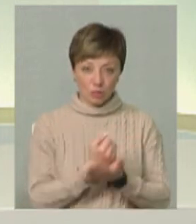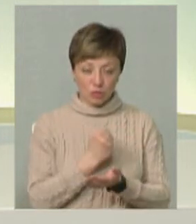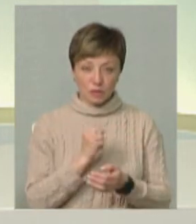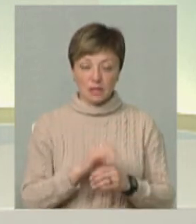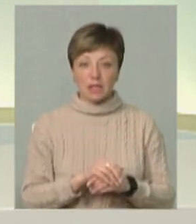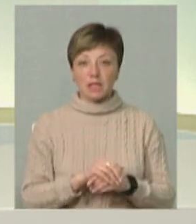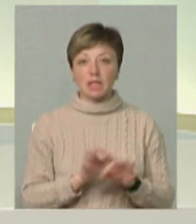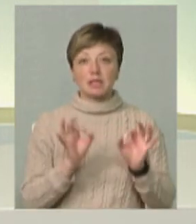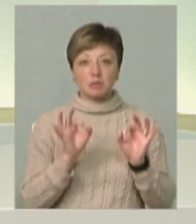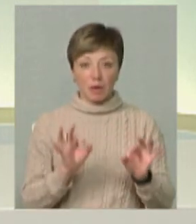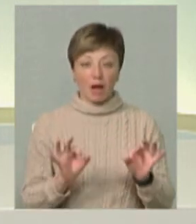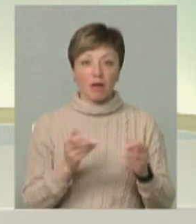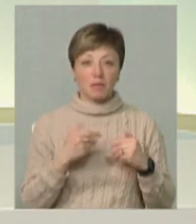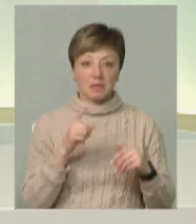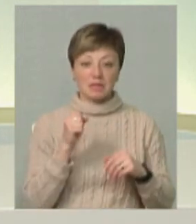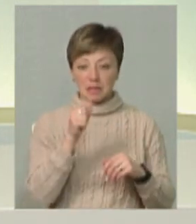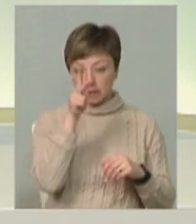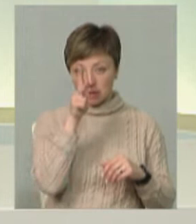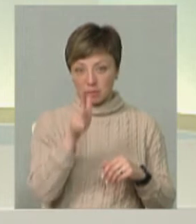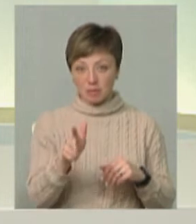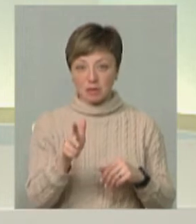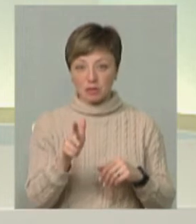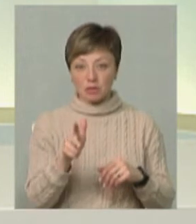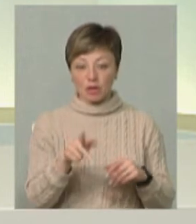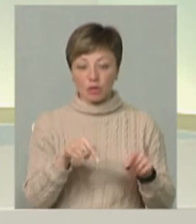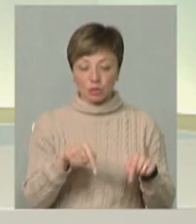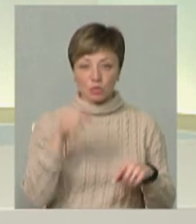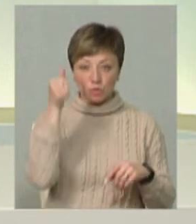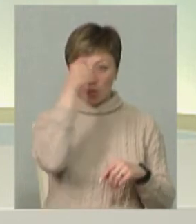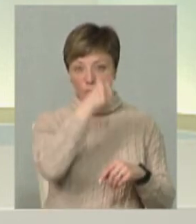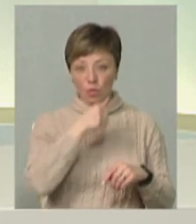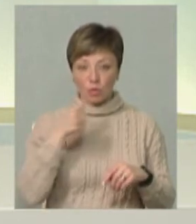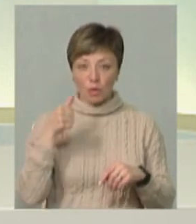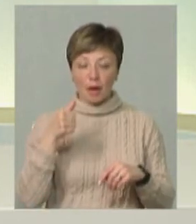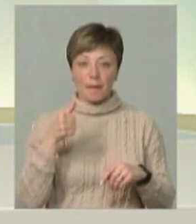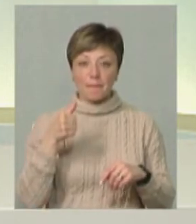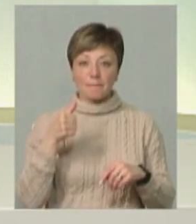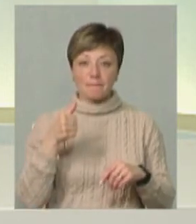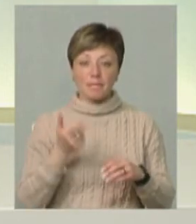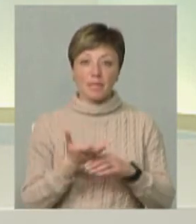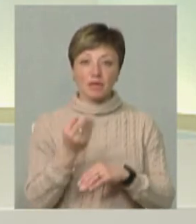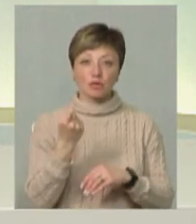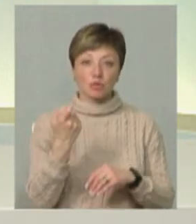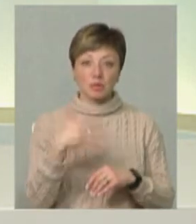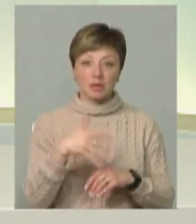і справді ми за три місяці біжучого року сплатили 155 мільйонів. На сьогодні